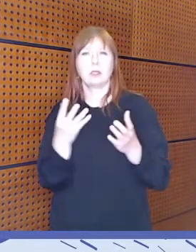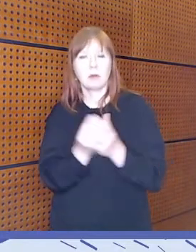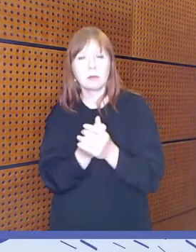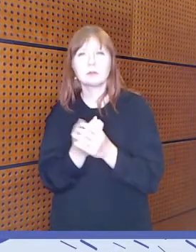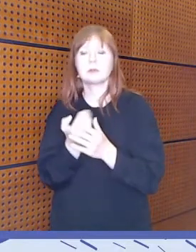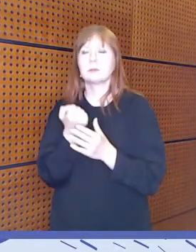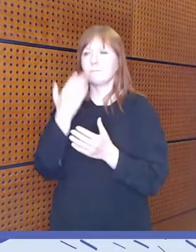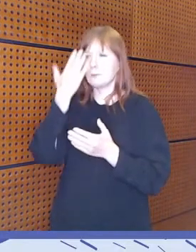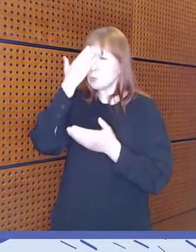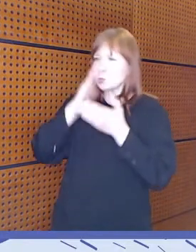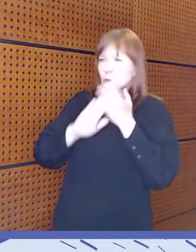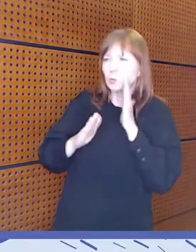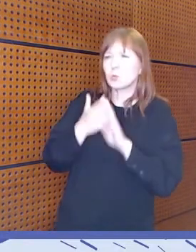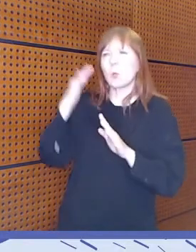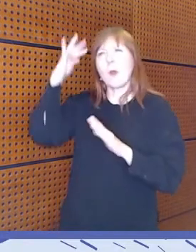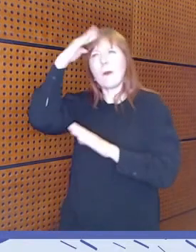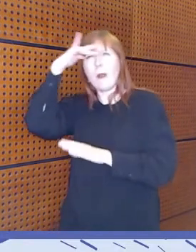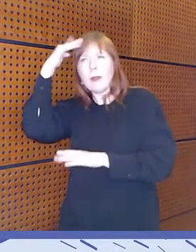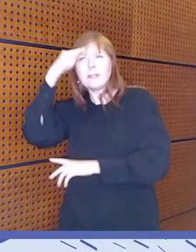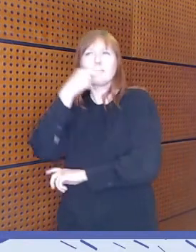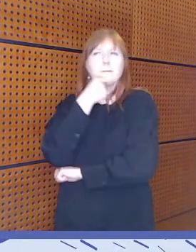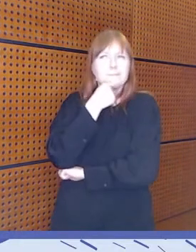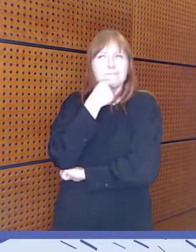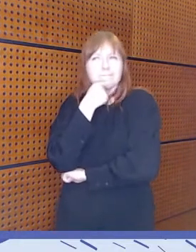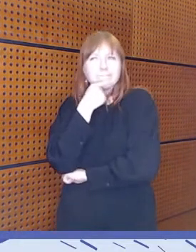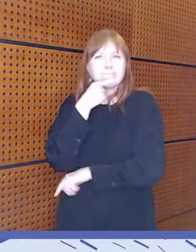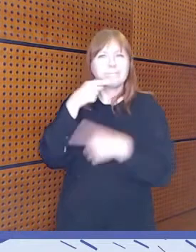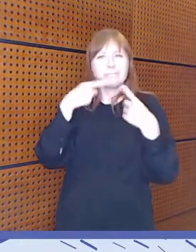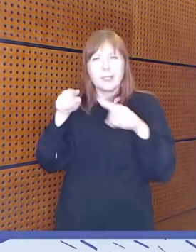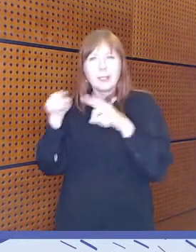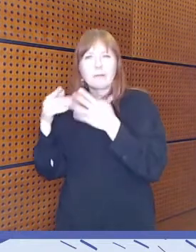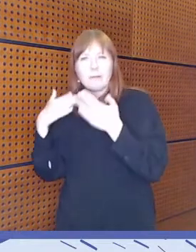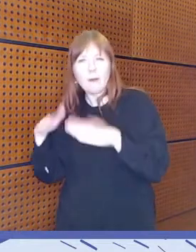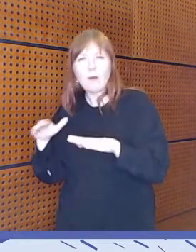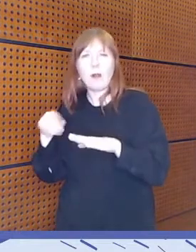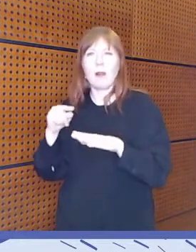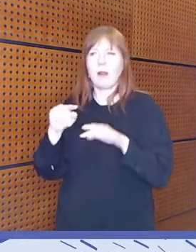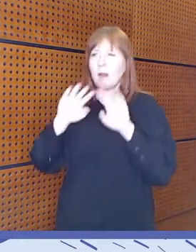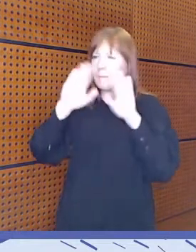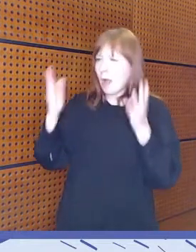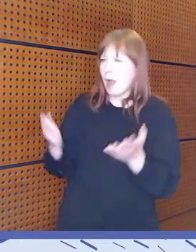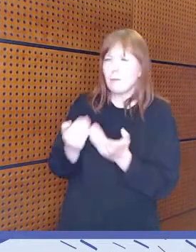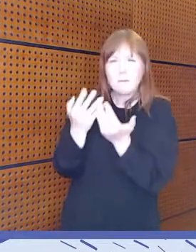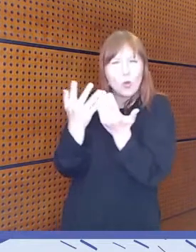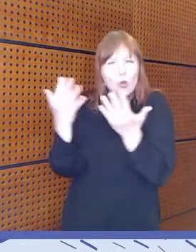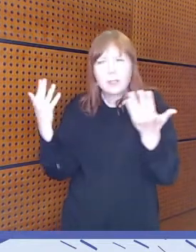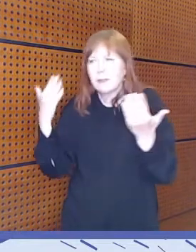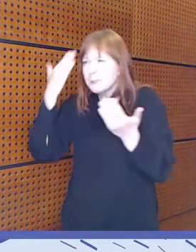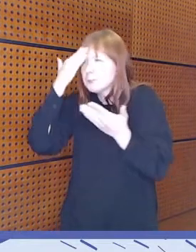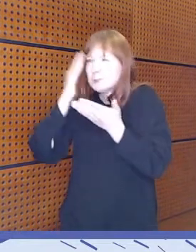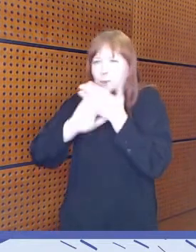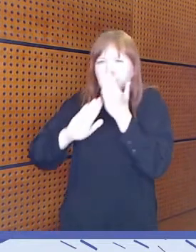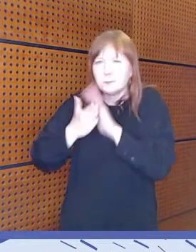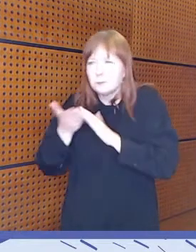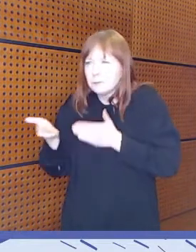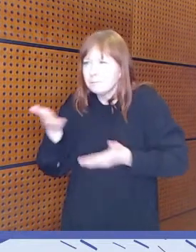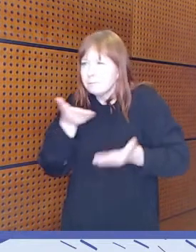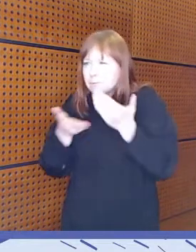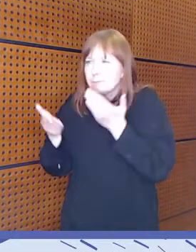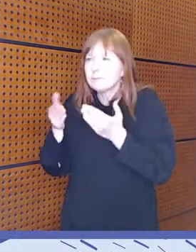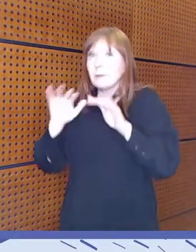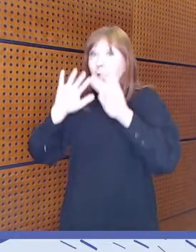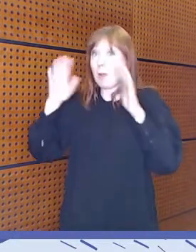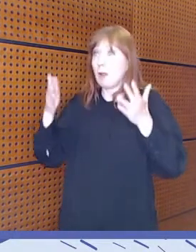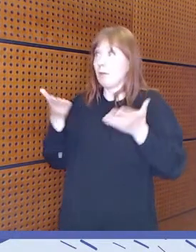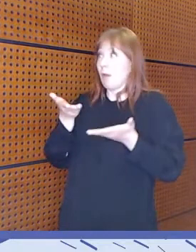erilaiseen ajatteluun moninaiseen maailmaan ja saada tästä ympäröivästä maailmasta niitä syötteitä